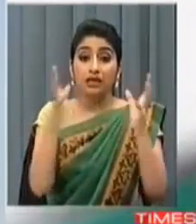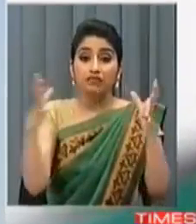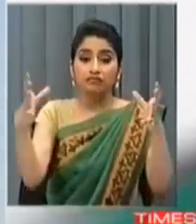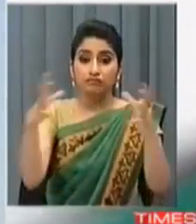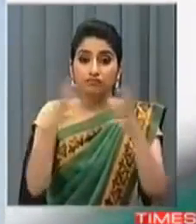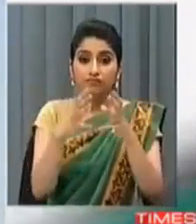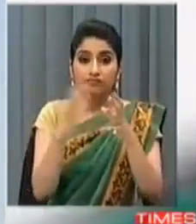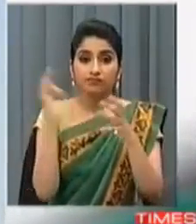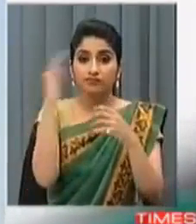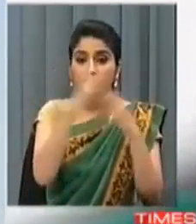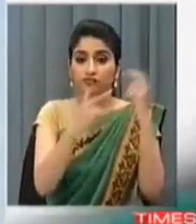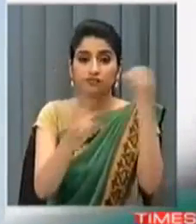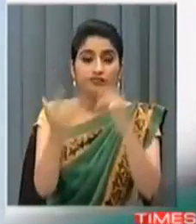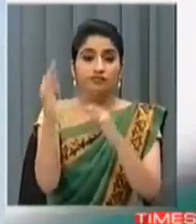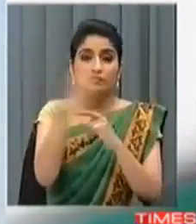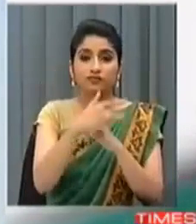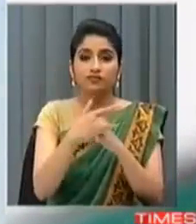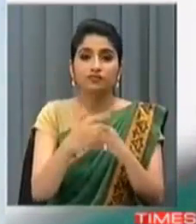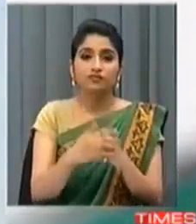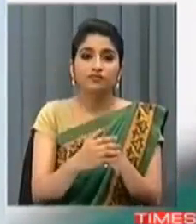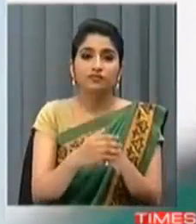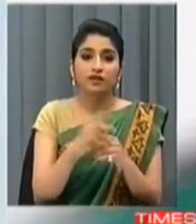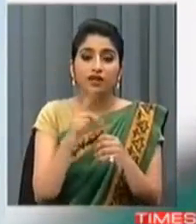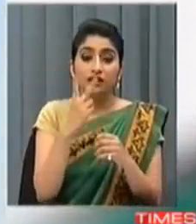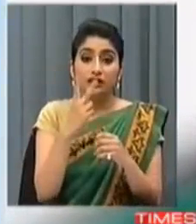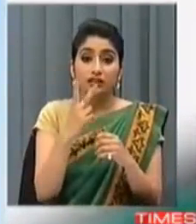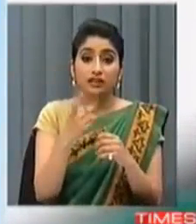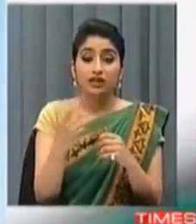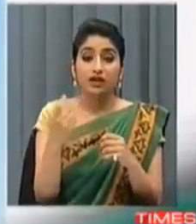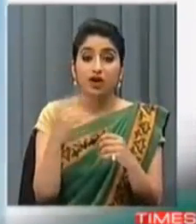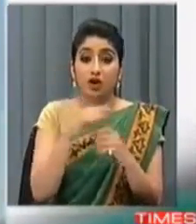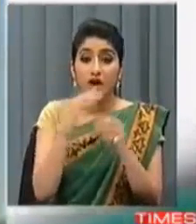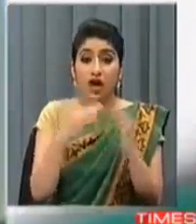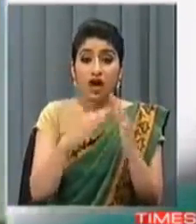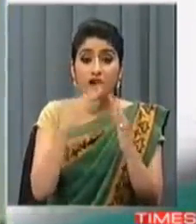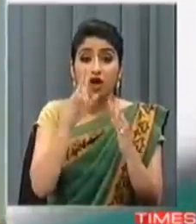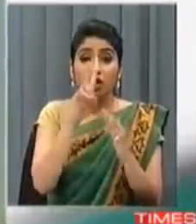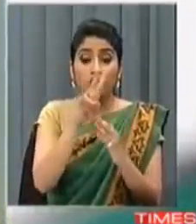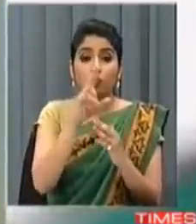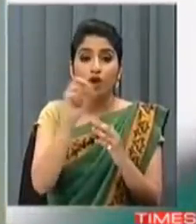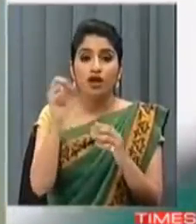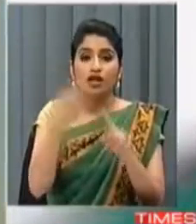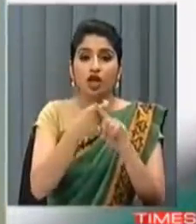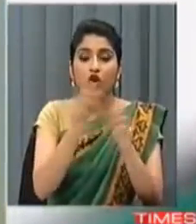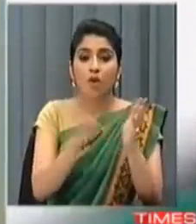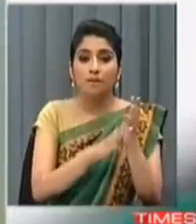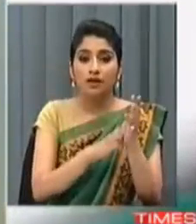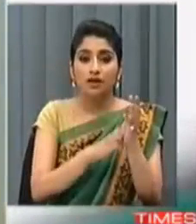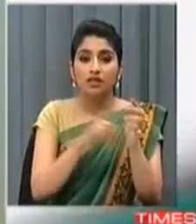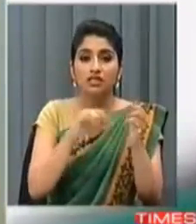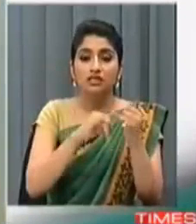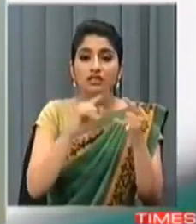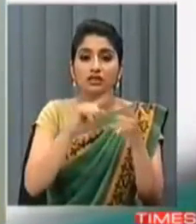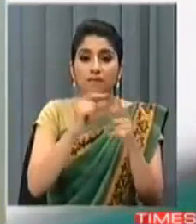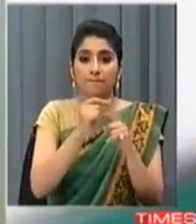कर² ह्यांस अजय कॉमत